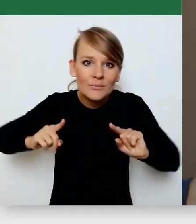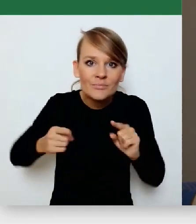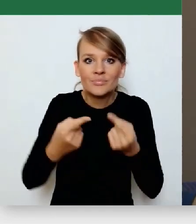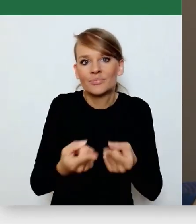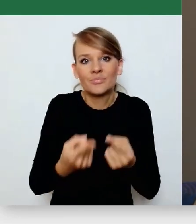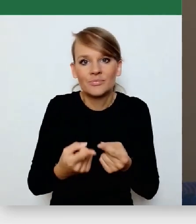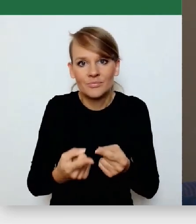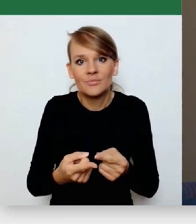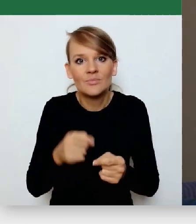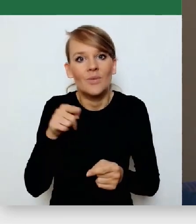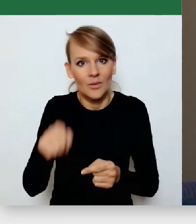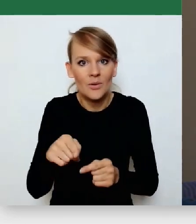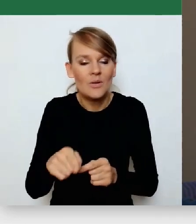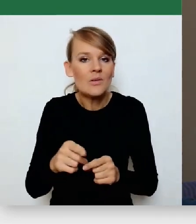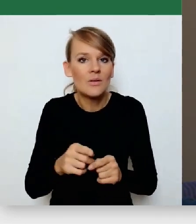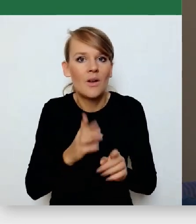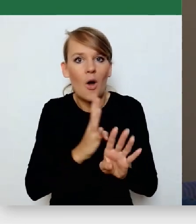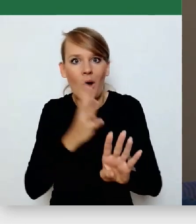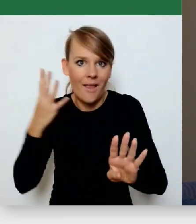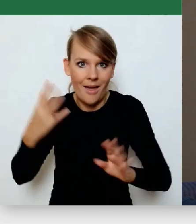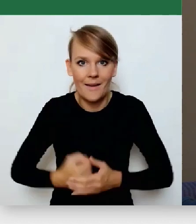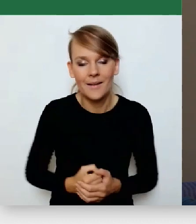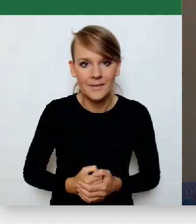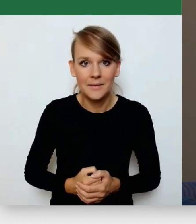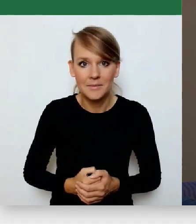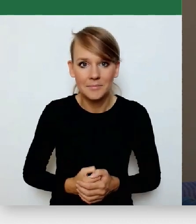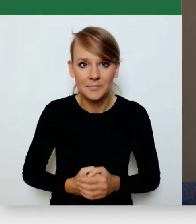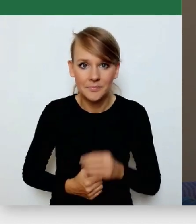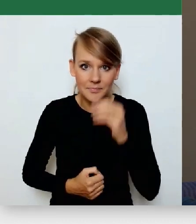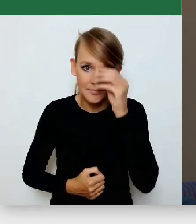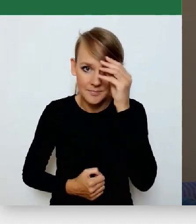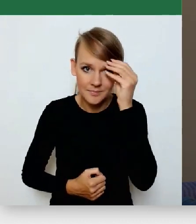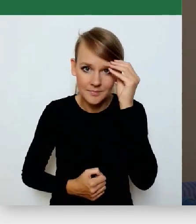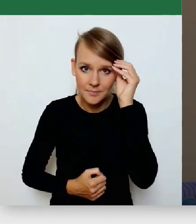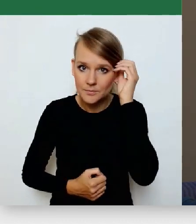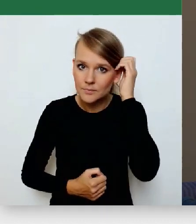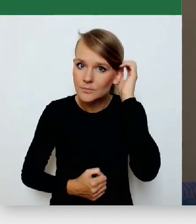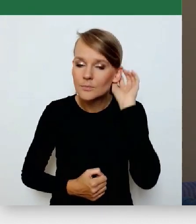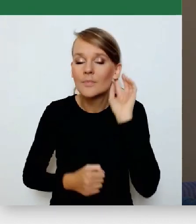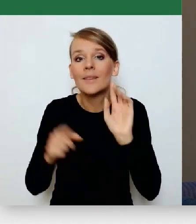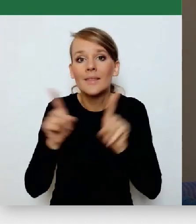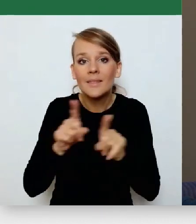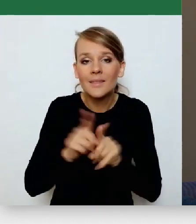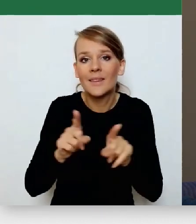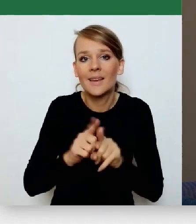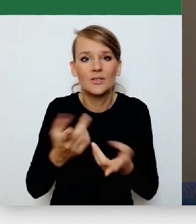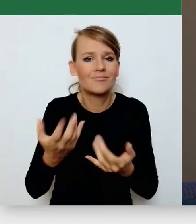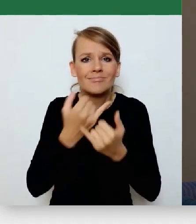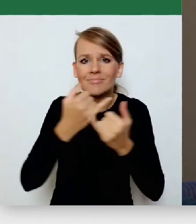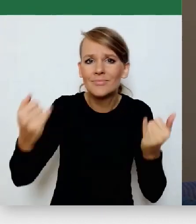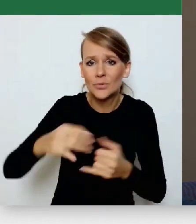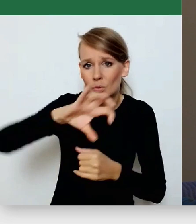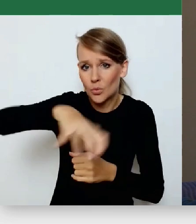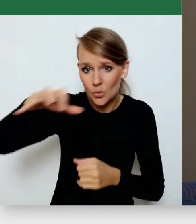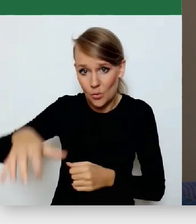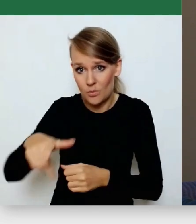i to, co działo się w tych punktach, plus wszystkie służby informacyjne i